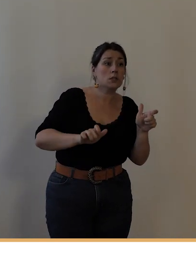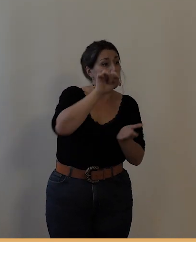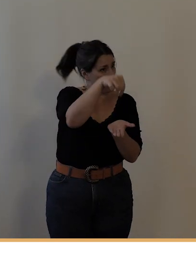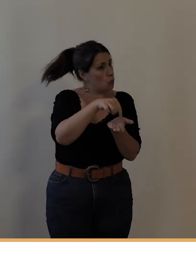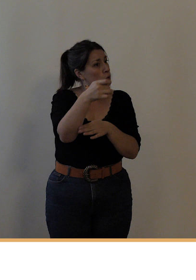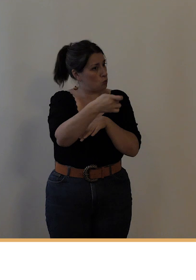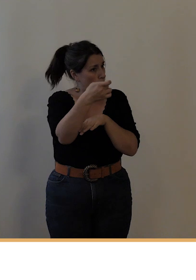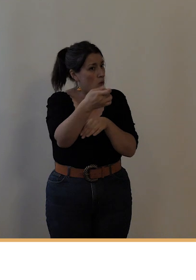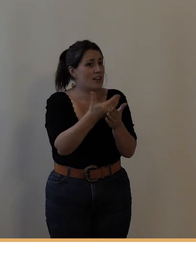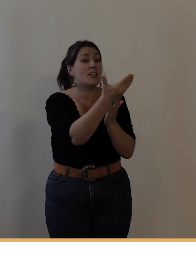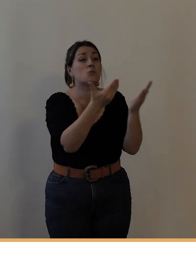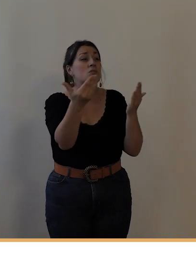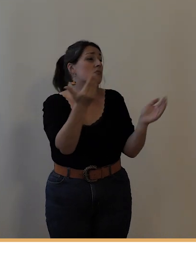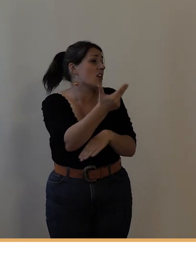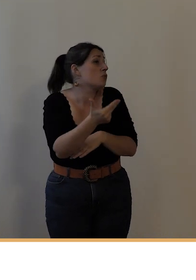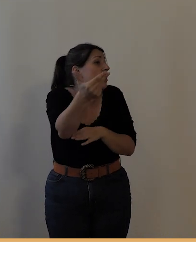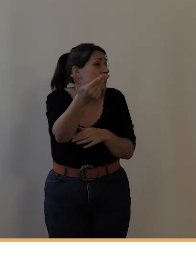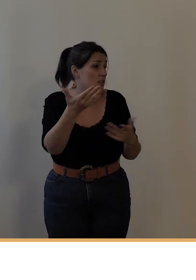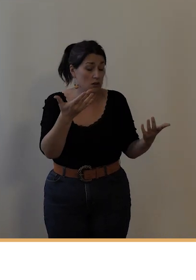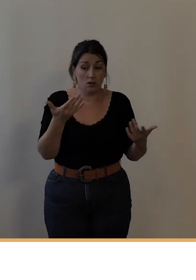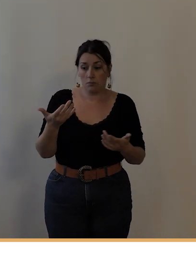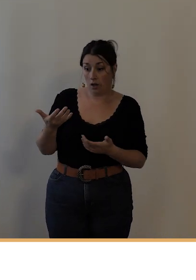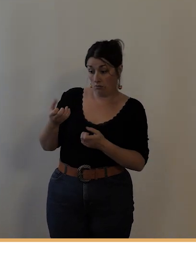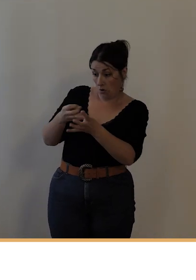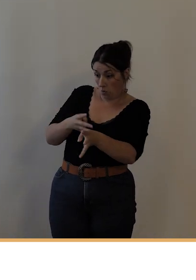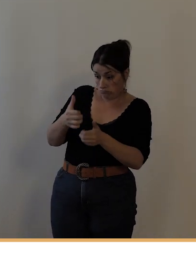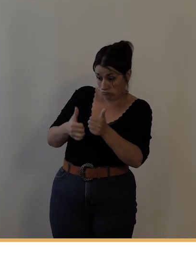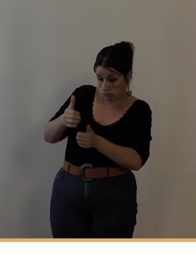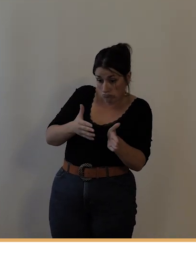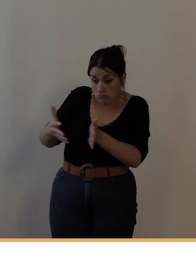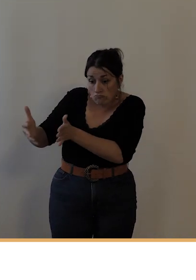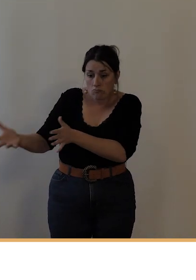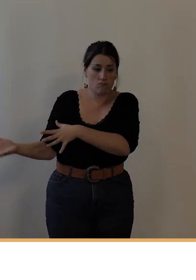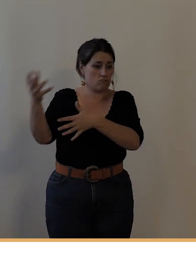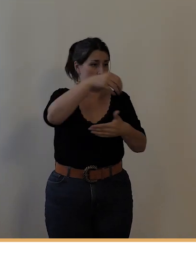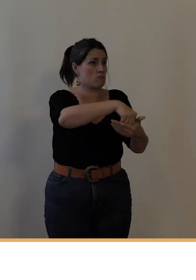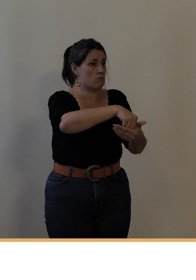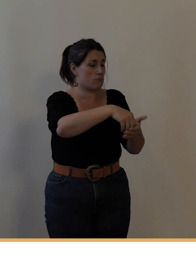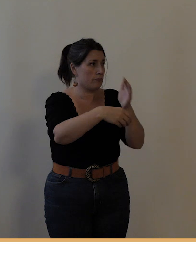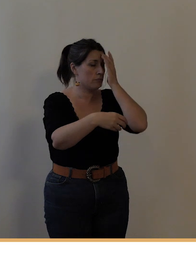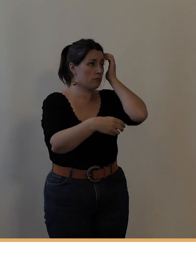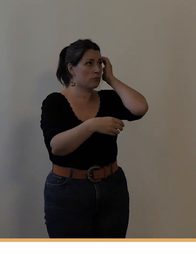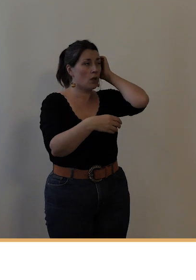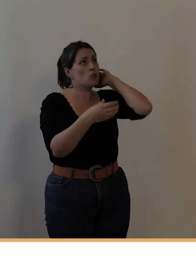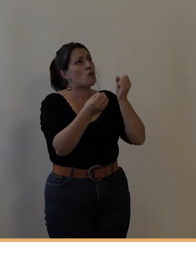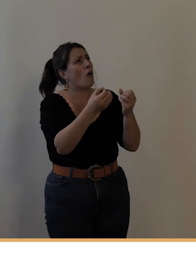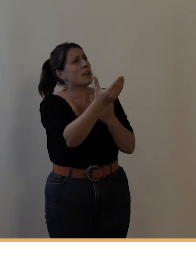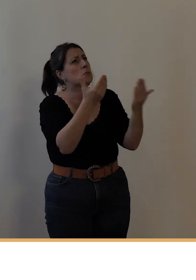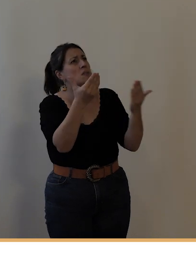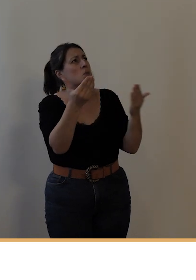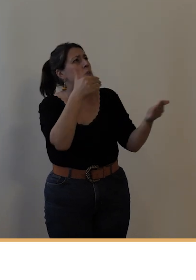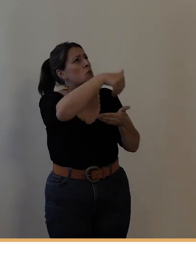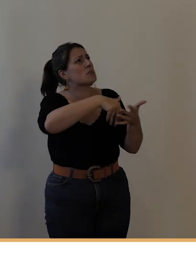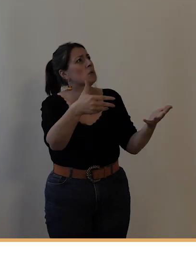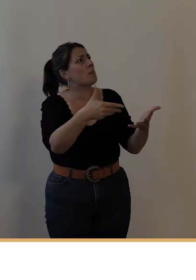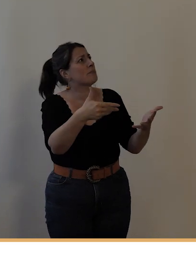ce qu'on appelle des expositions nationales, où on présente des savoir-faire